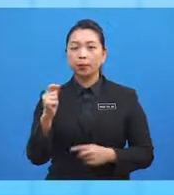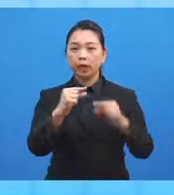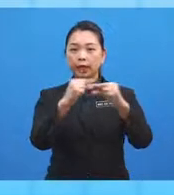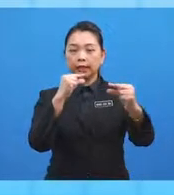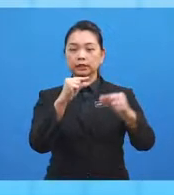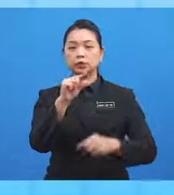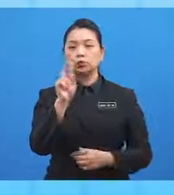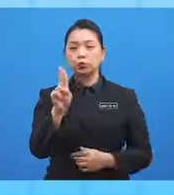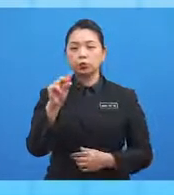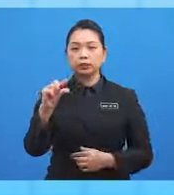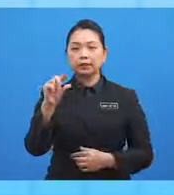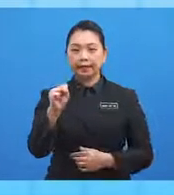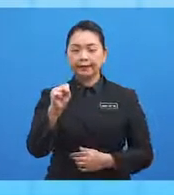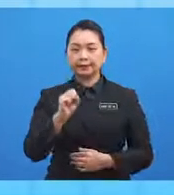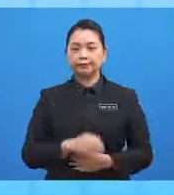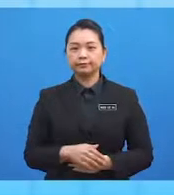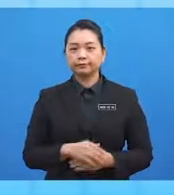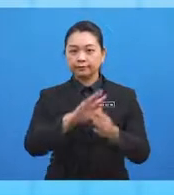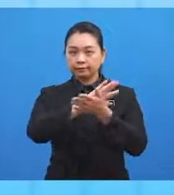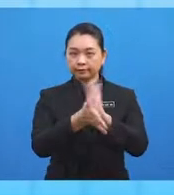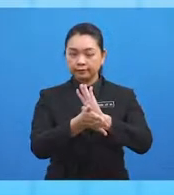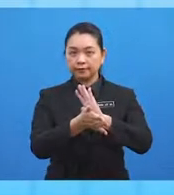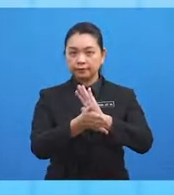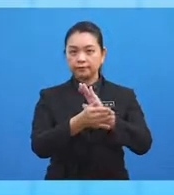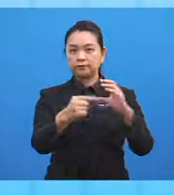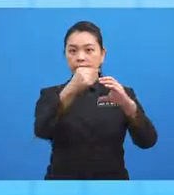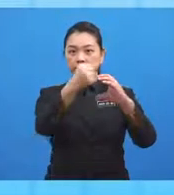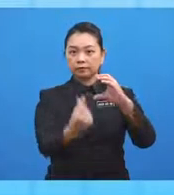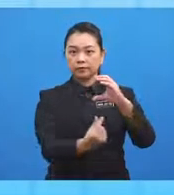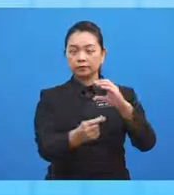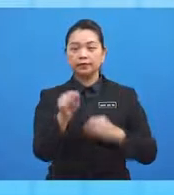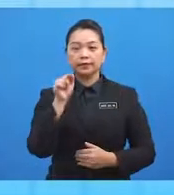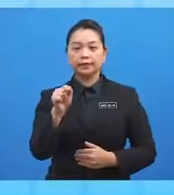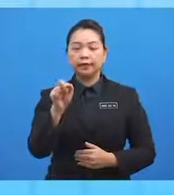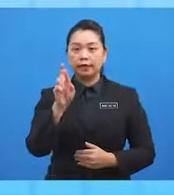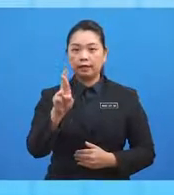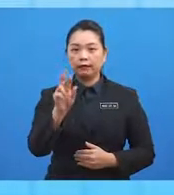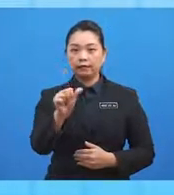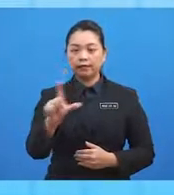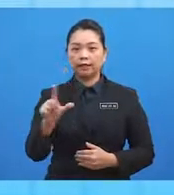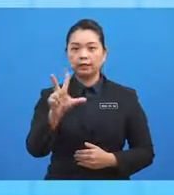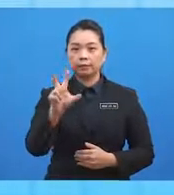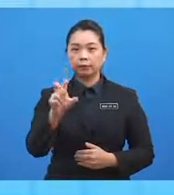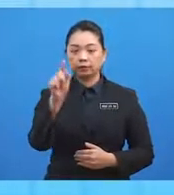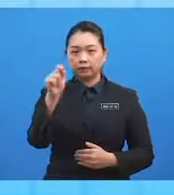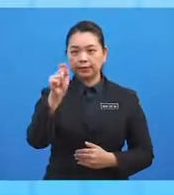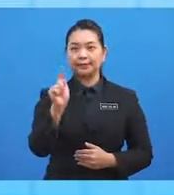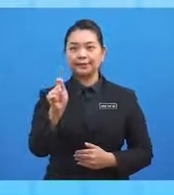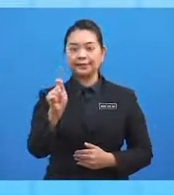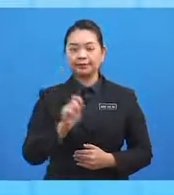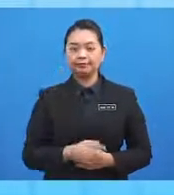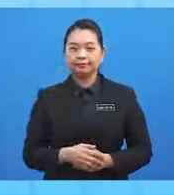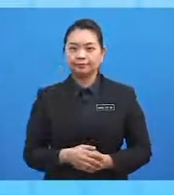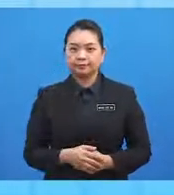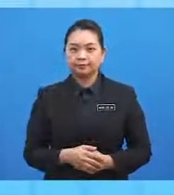UGS. Maka, longitude titik R ialah 30 darjah T.